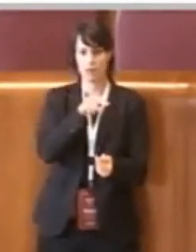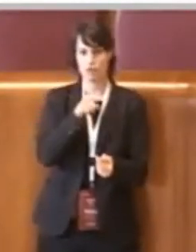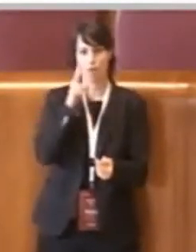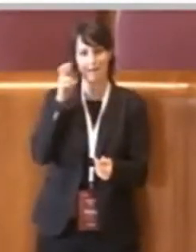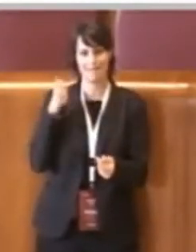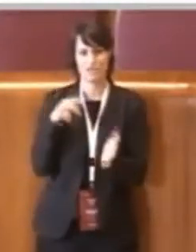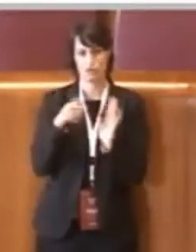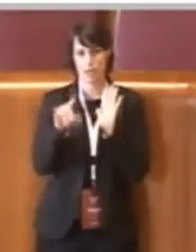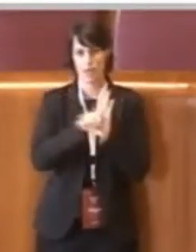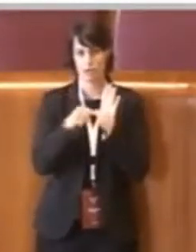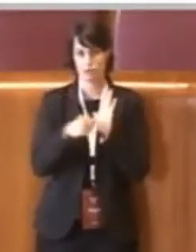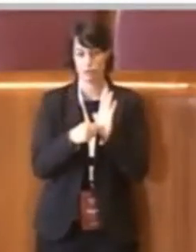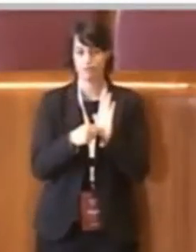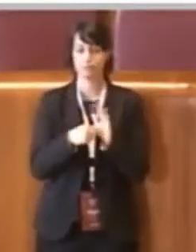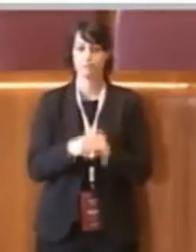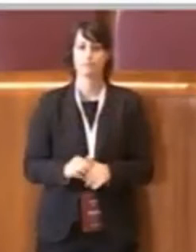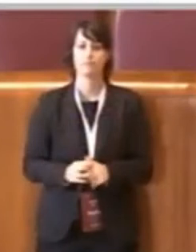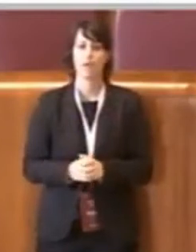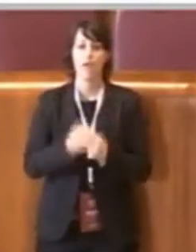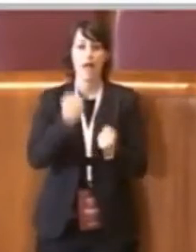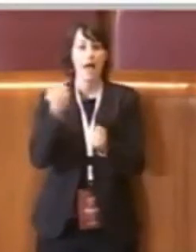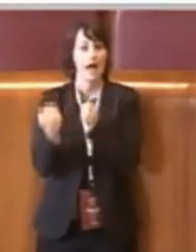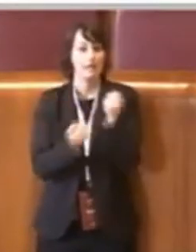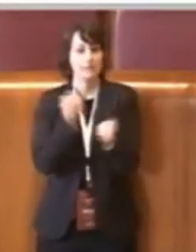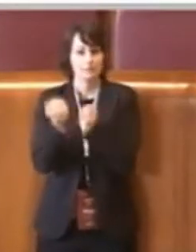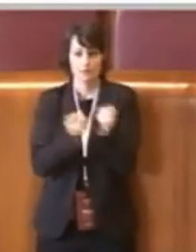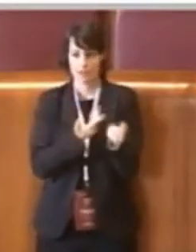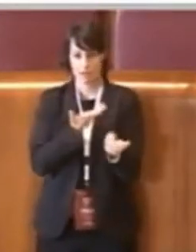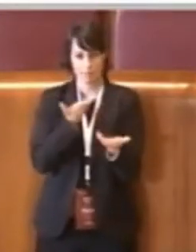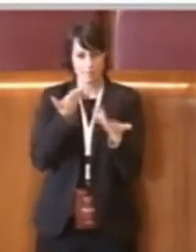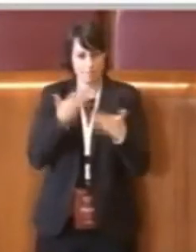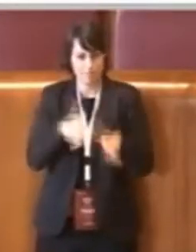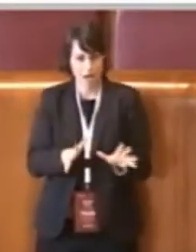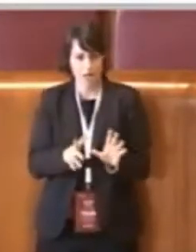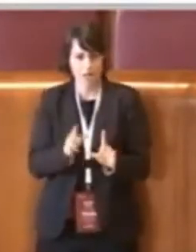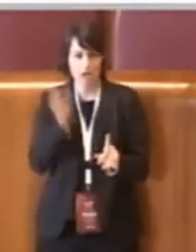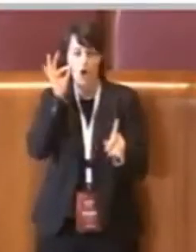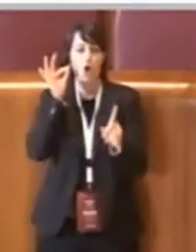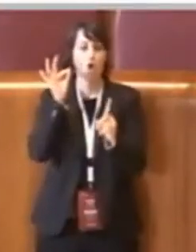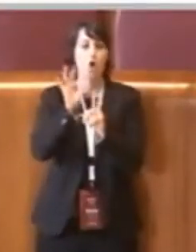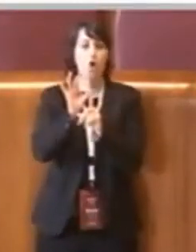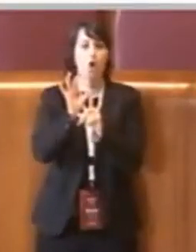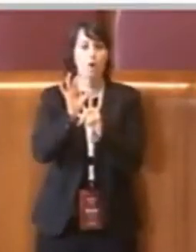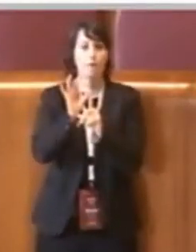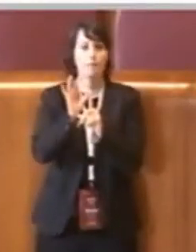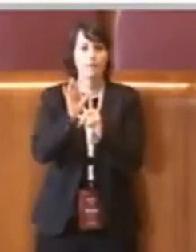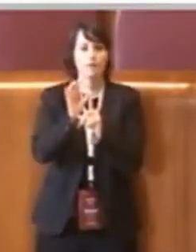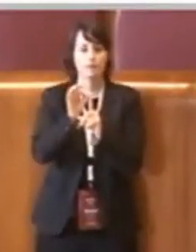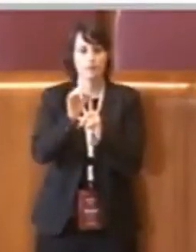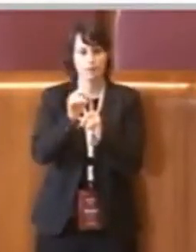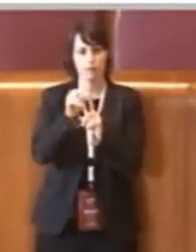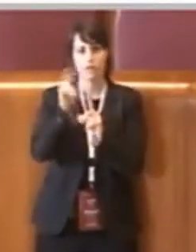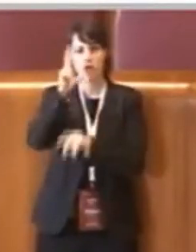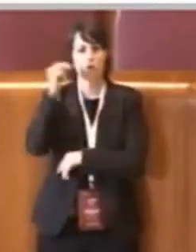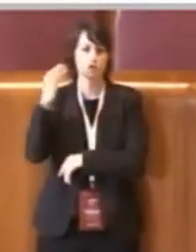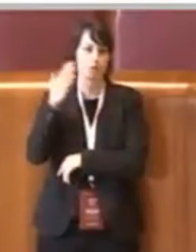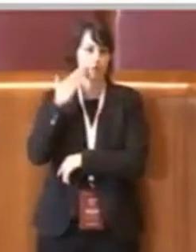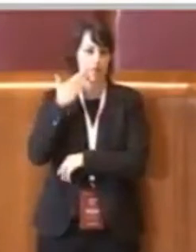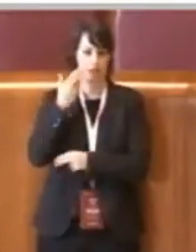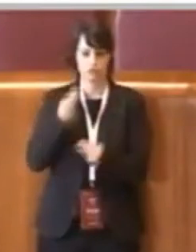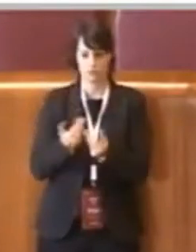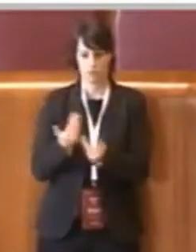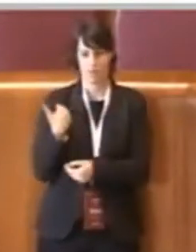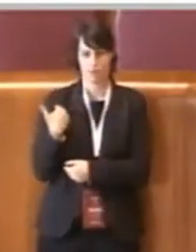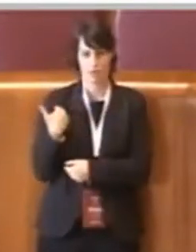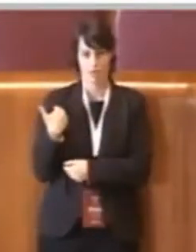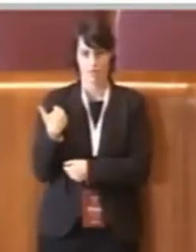è stata svolta per l'illustrazione e l'approvazione in commissione bilancio di recente ed è un'attività che non si